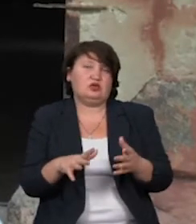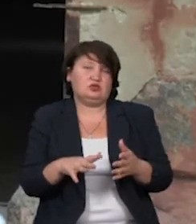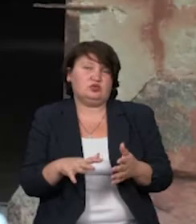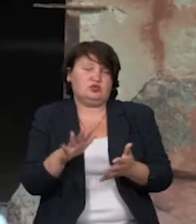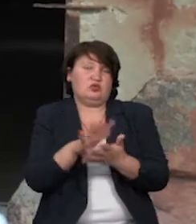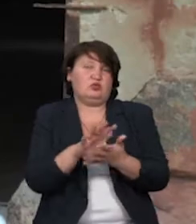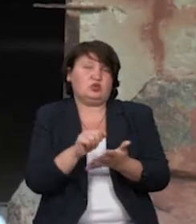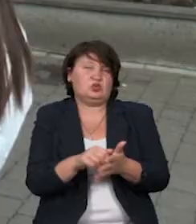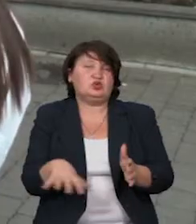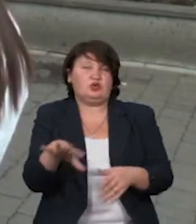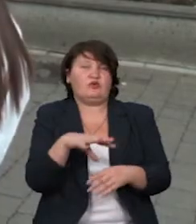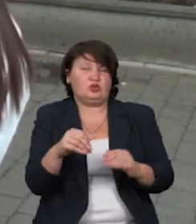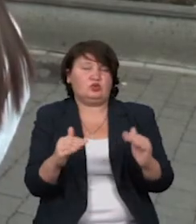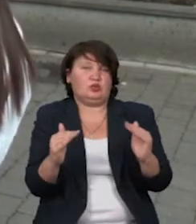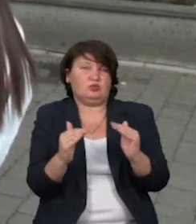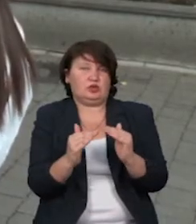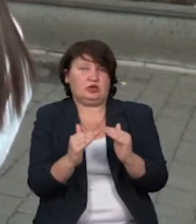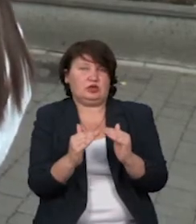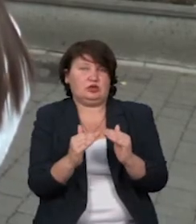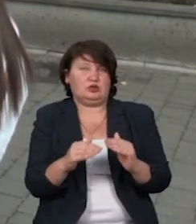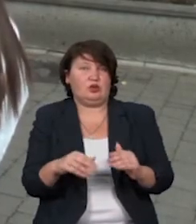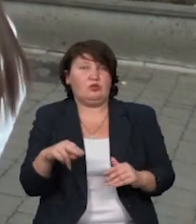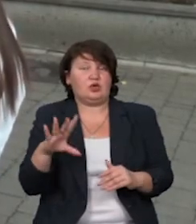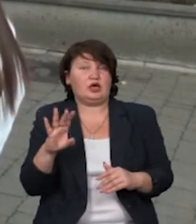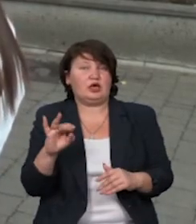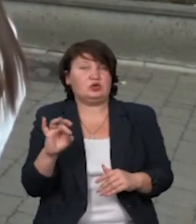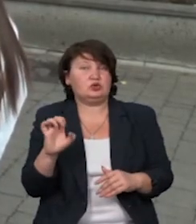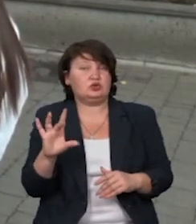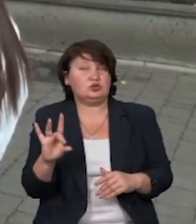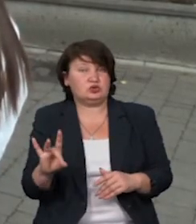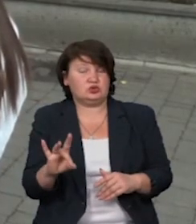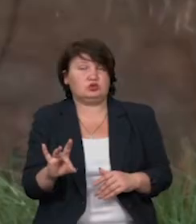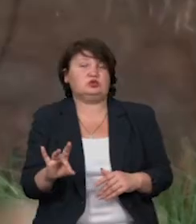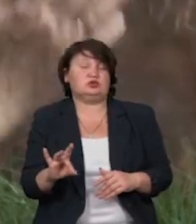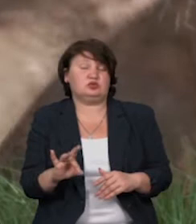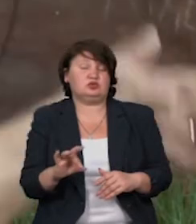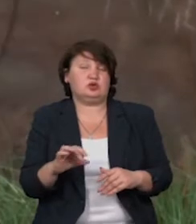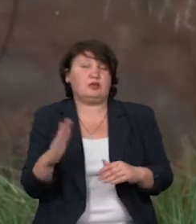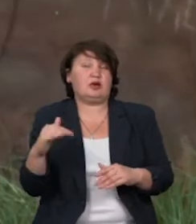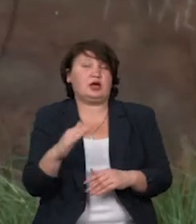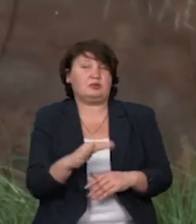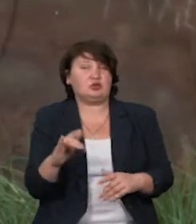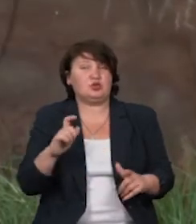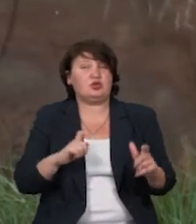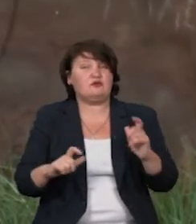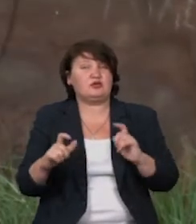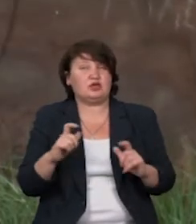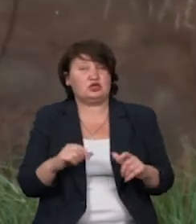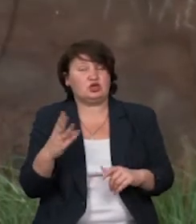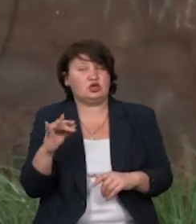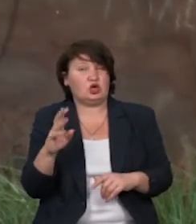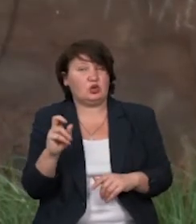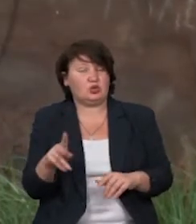систему будівлі. Проректор з науково-педагогічної роботи та соціально-економічного розвитку Прикарпатського університету Ярослав Шенкарук